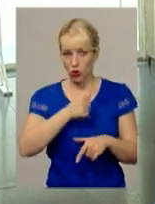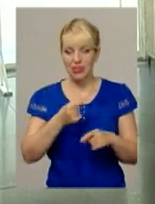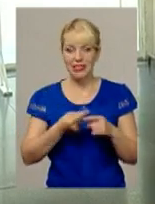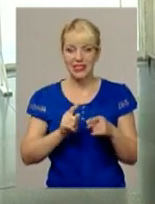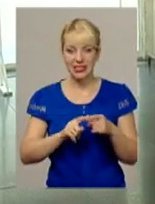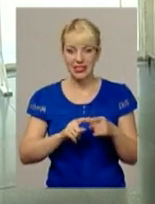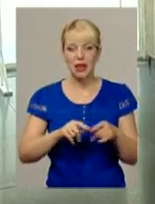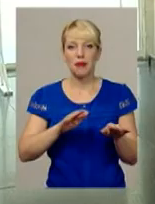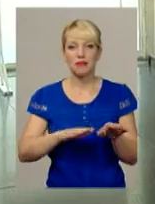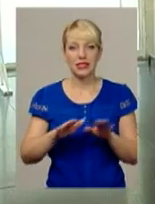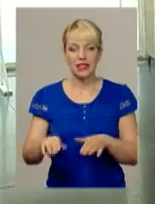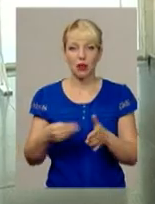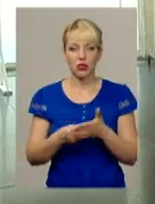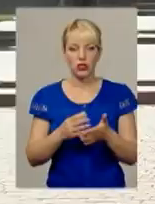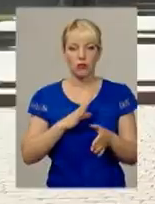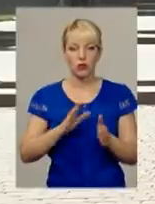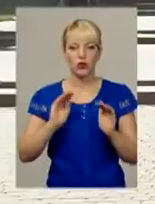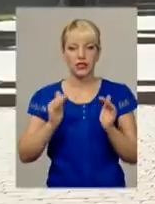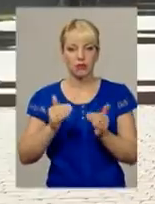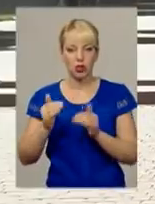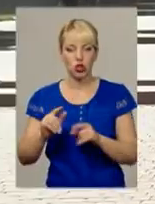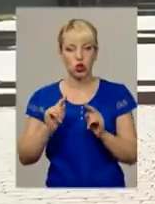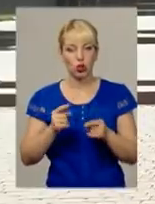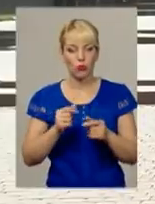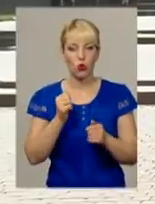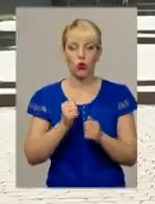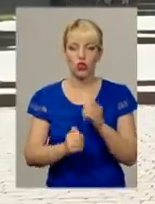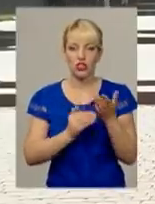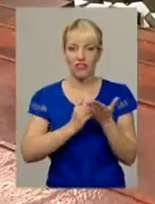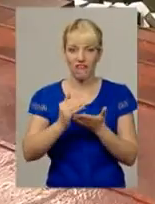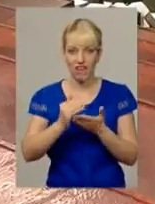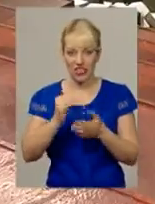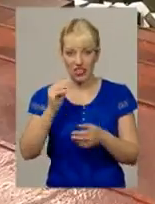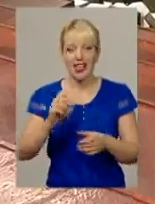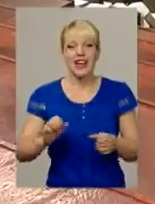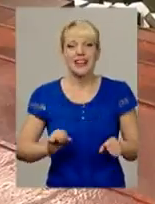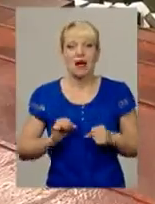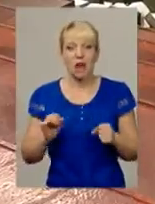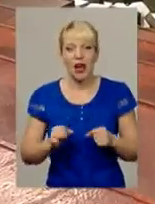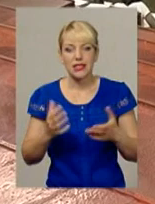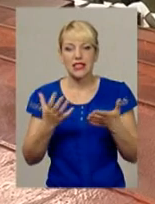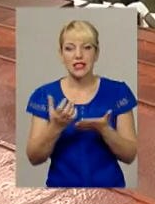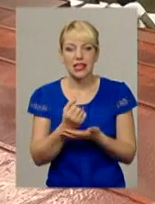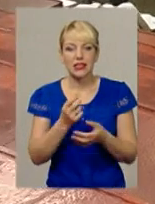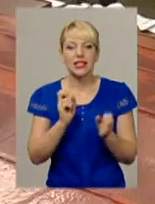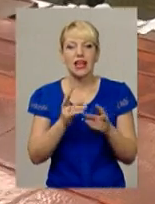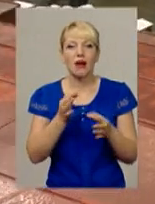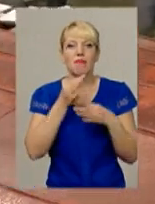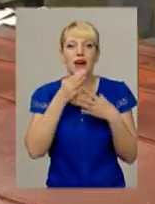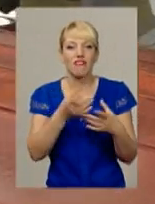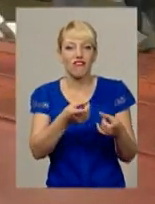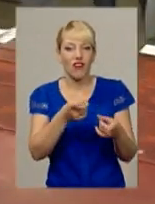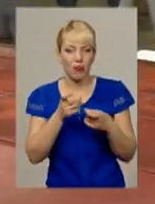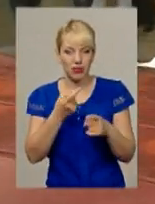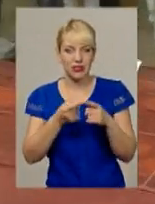місця бюджетні були зменшені. Саме тому кожен виш намагається знайти можливість привабити абітурієнтів. До прикладу, в Хмельницькому